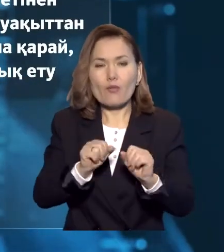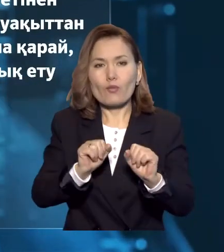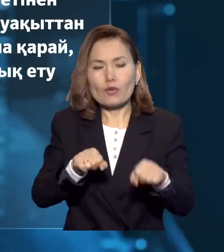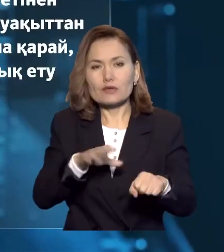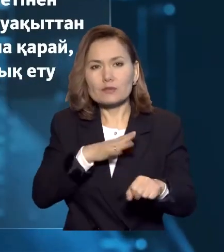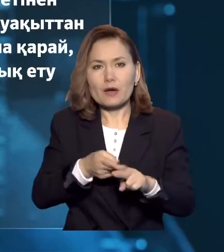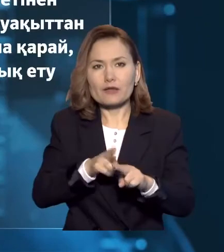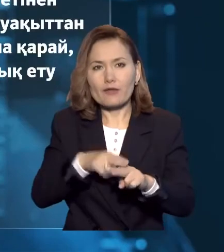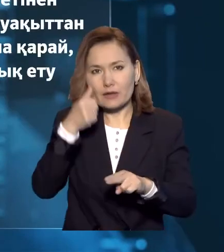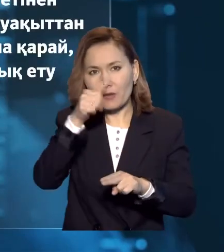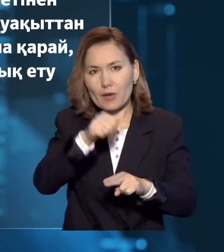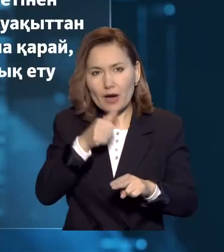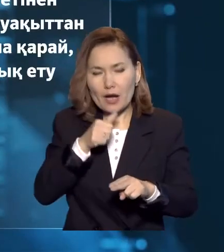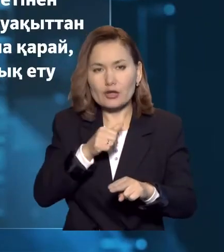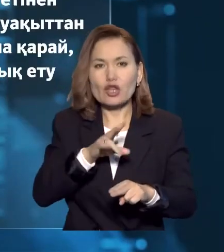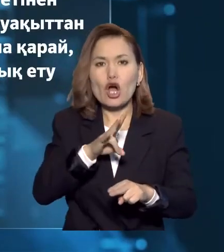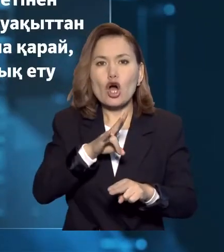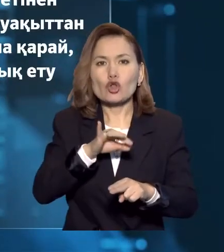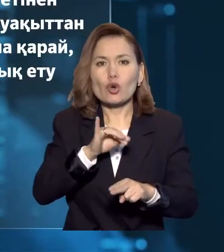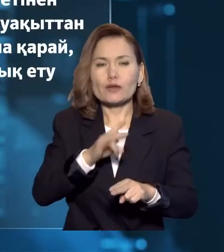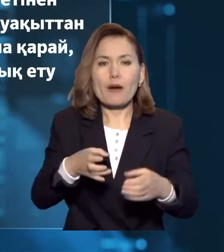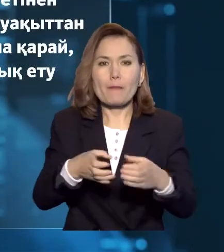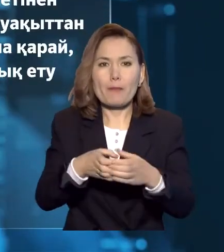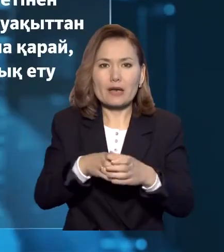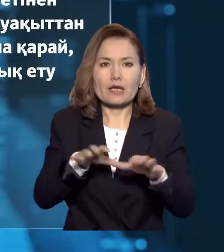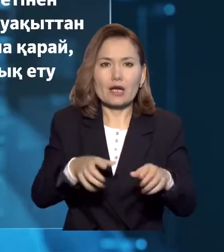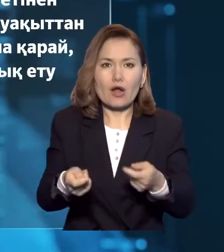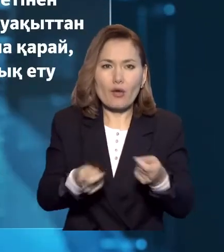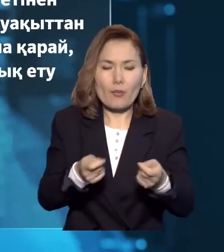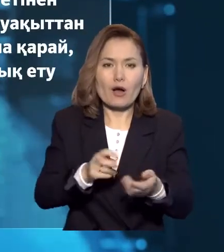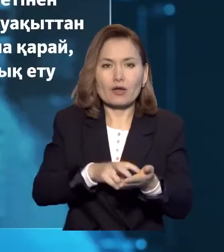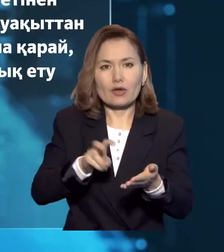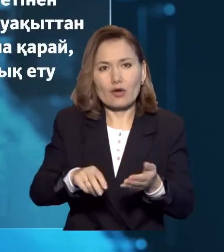бұйылғы жылдың соңына ғарай, менің ұротан партиясына төрағалық ету мәселесін қайта қараймыз деді.